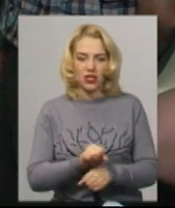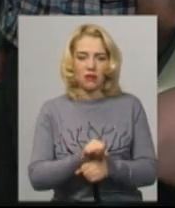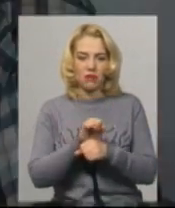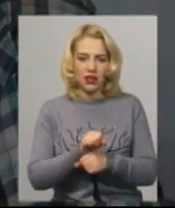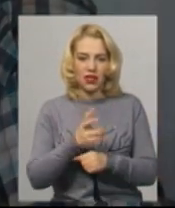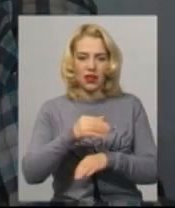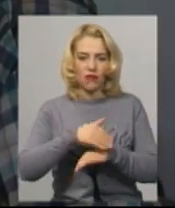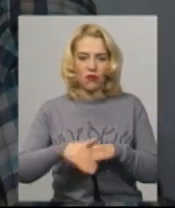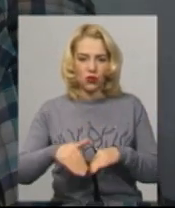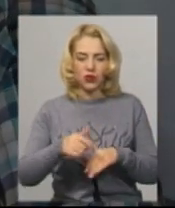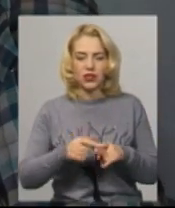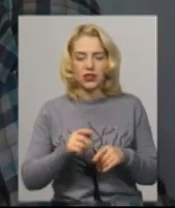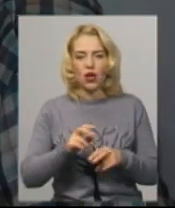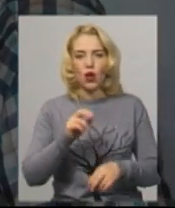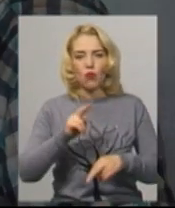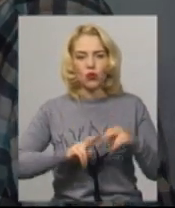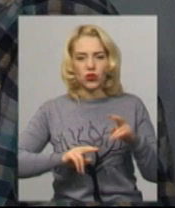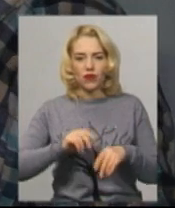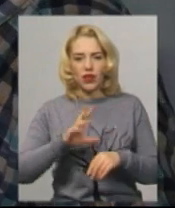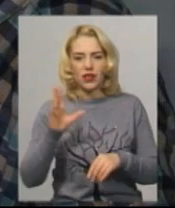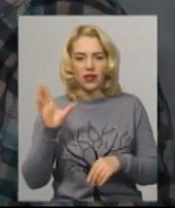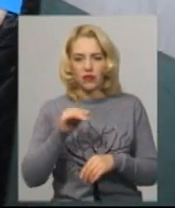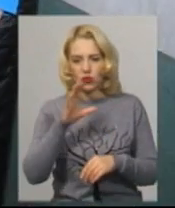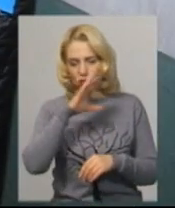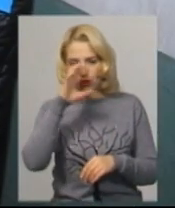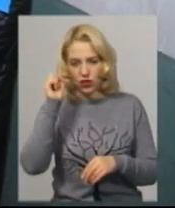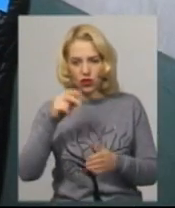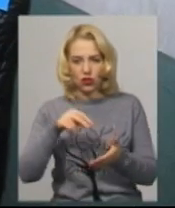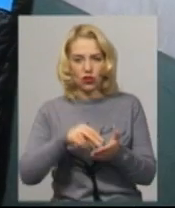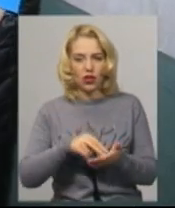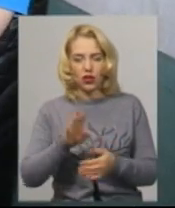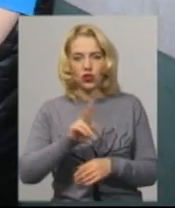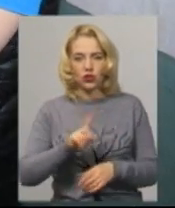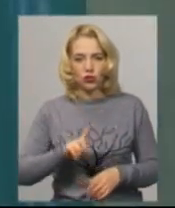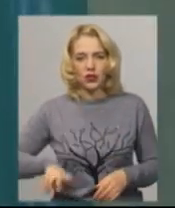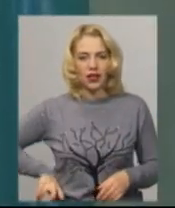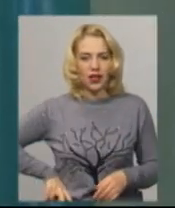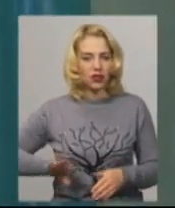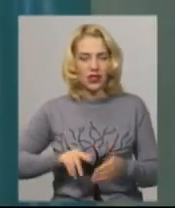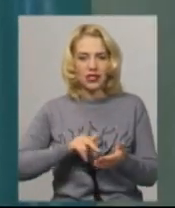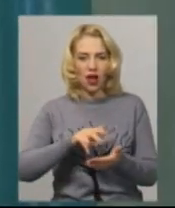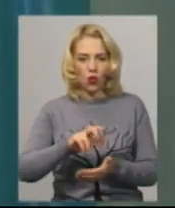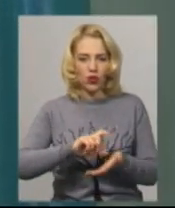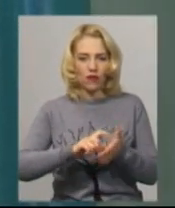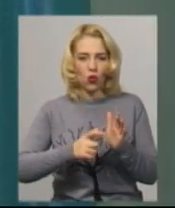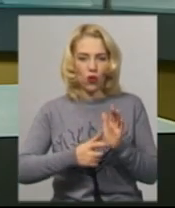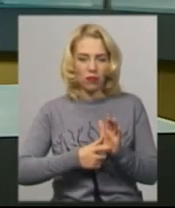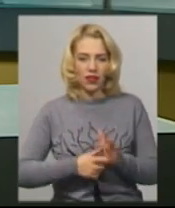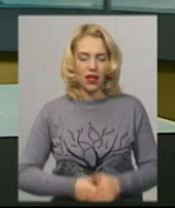Будівельників та всю ніч чатували, аби директор не увійшов в робочий кабінет. Світлана Поробок, Андрій Гуменний, новини на Суспільному, Хмельницький.